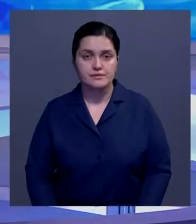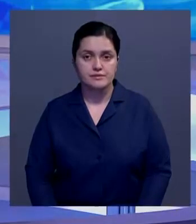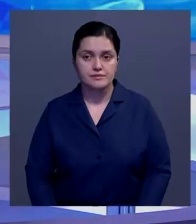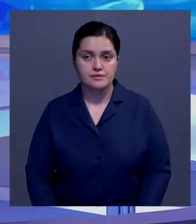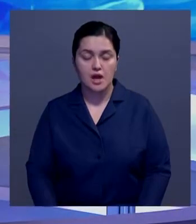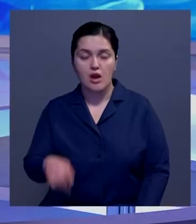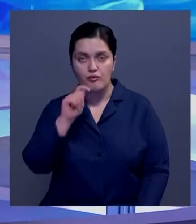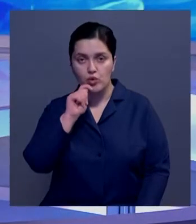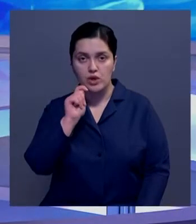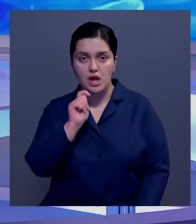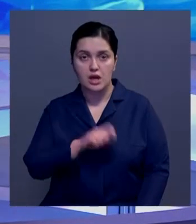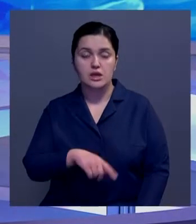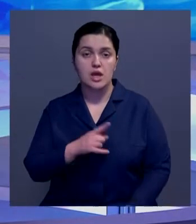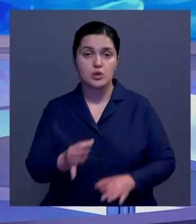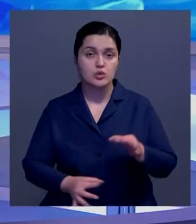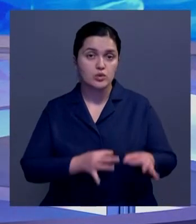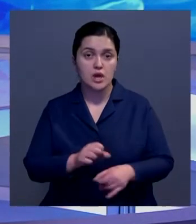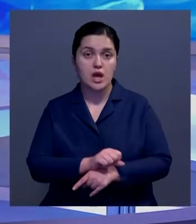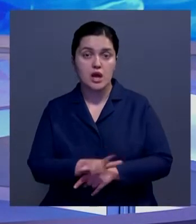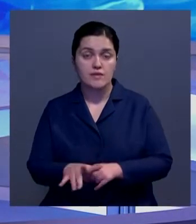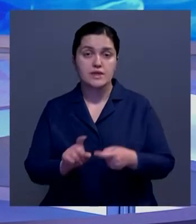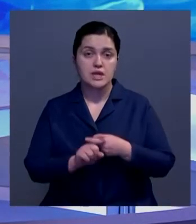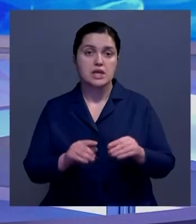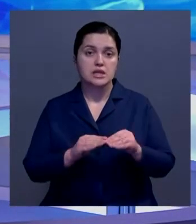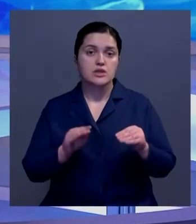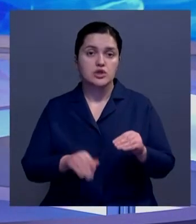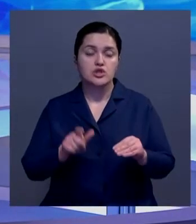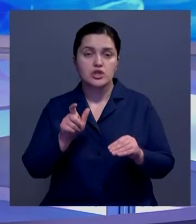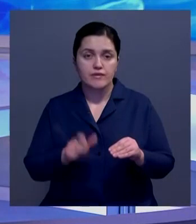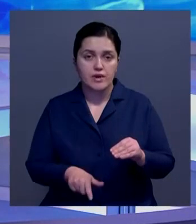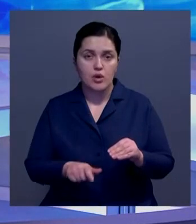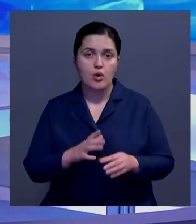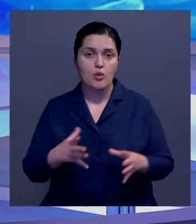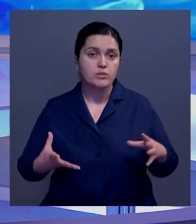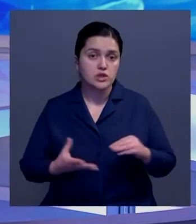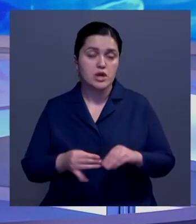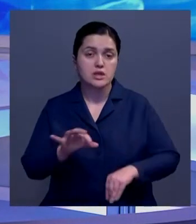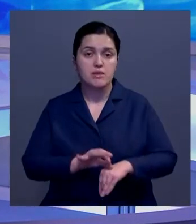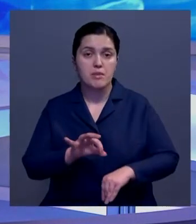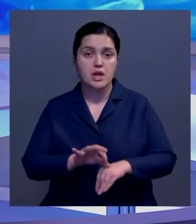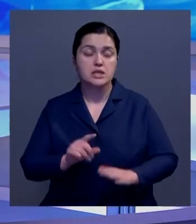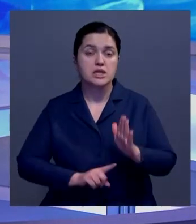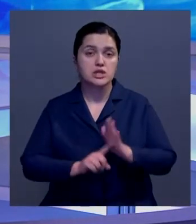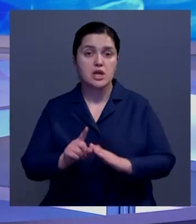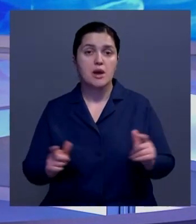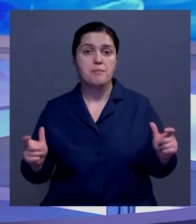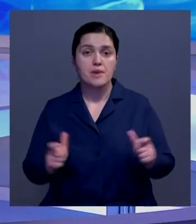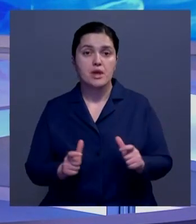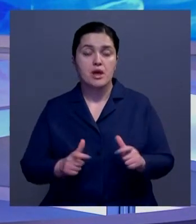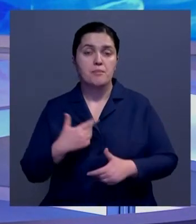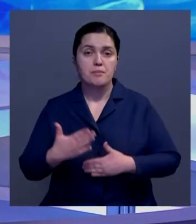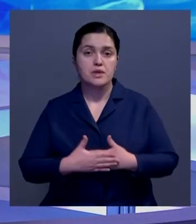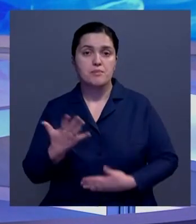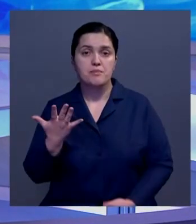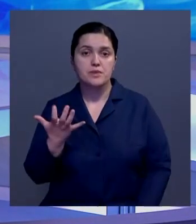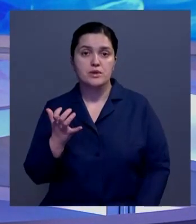В Украине за минувшие сутки коронавирусом заразились более 10 000 человек. Таким образом, общее число заболевших с начала пандемии составляет